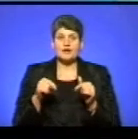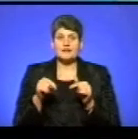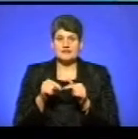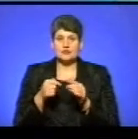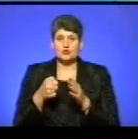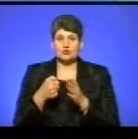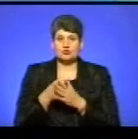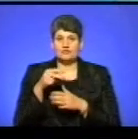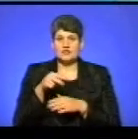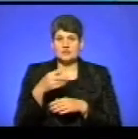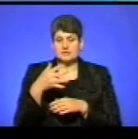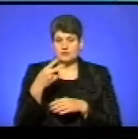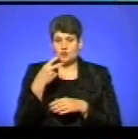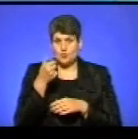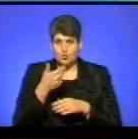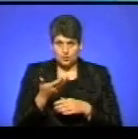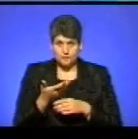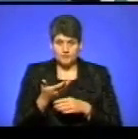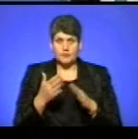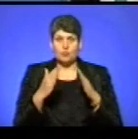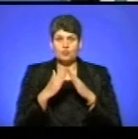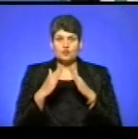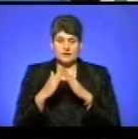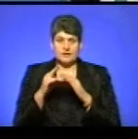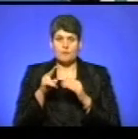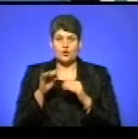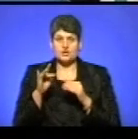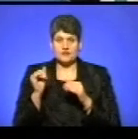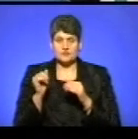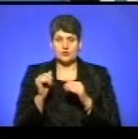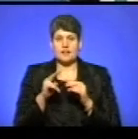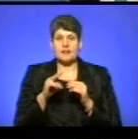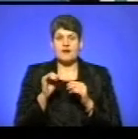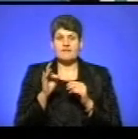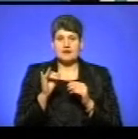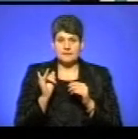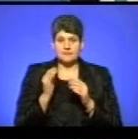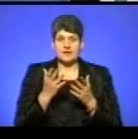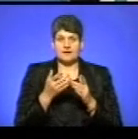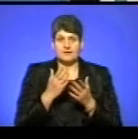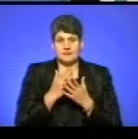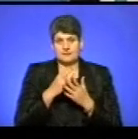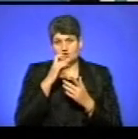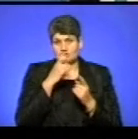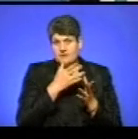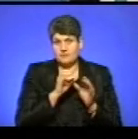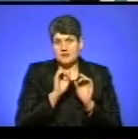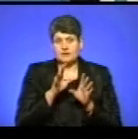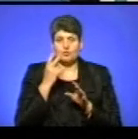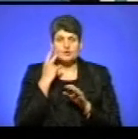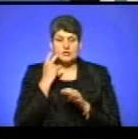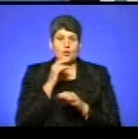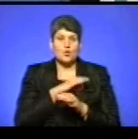2052 року. Тобто, будівлі Почаївської лаври в нашій святині, яка належить державі України, передані у постійне